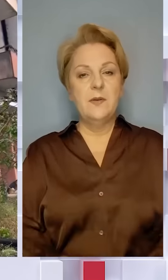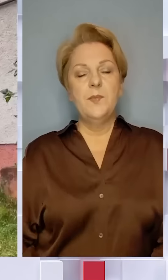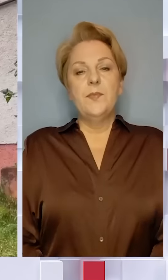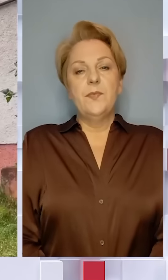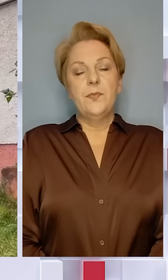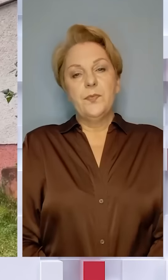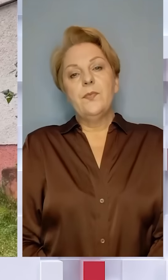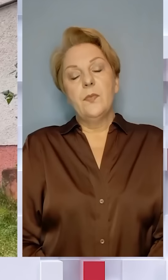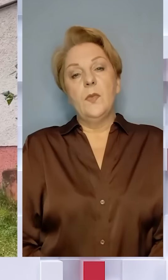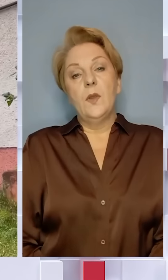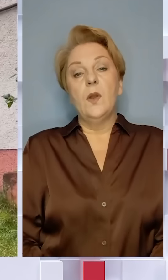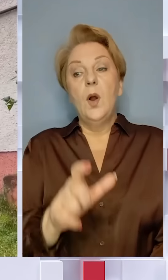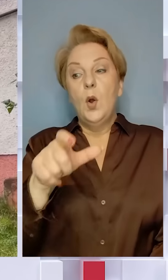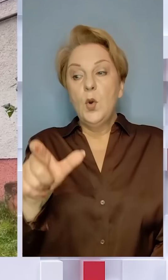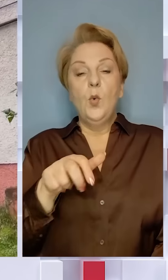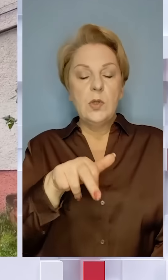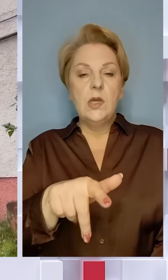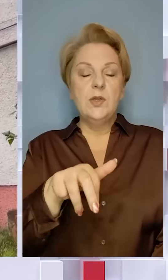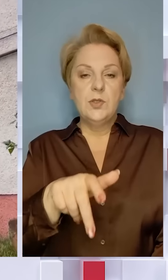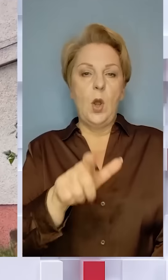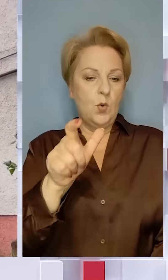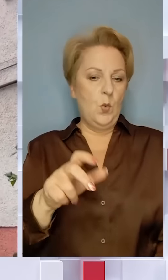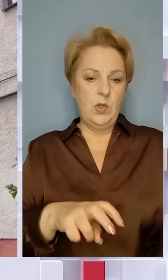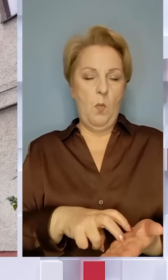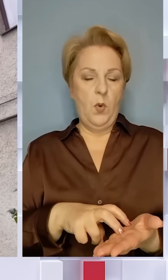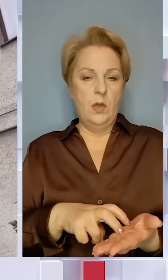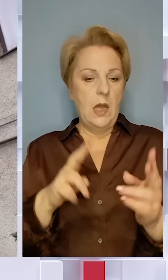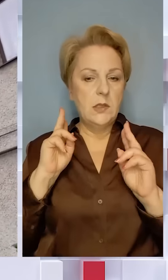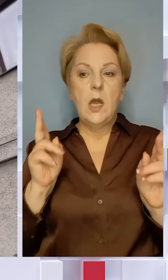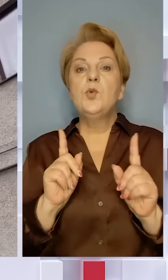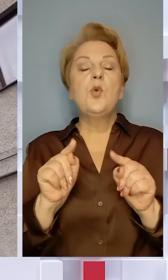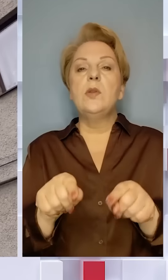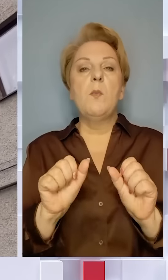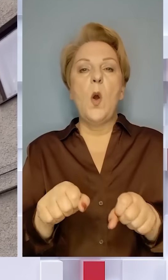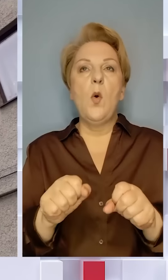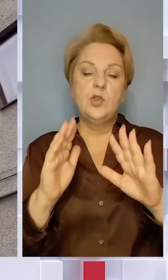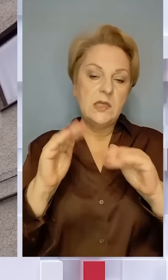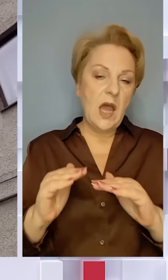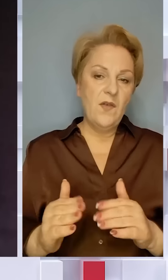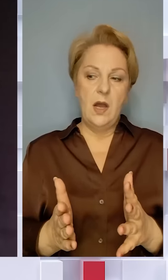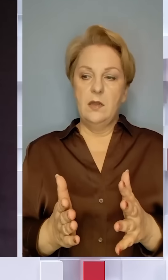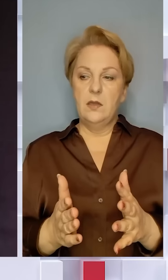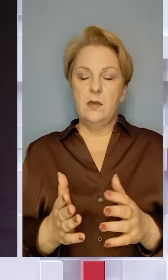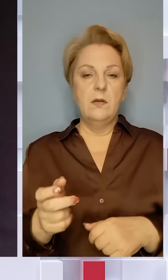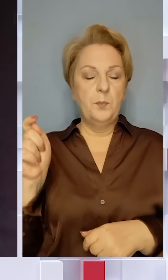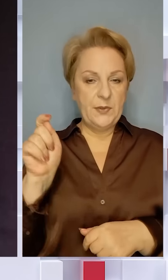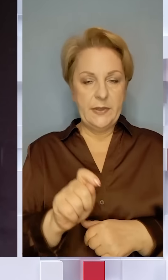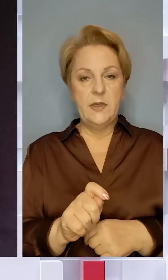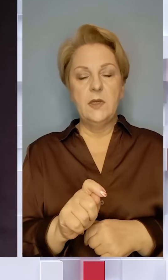Ну, люди йшли, бо люди боялися, не знали, що там може щось завалитися. Приїхали